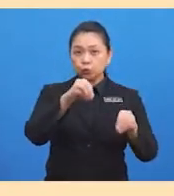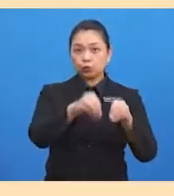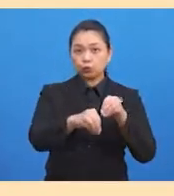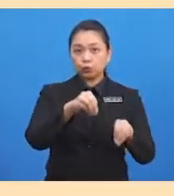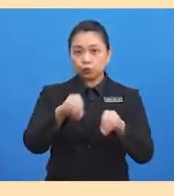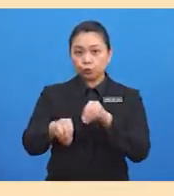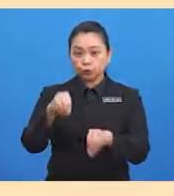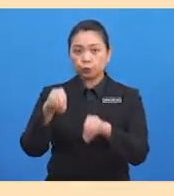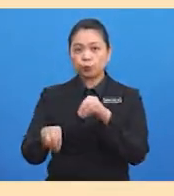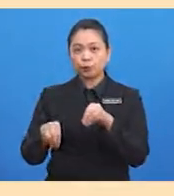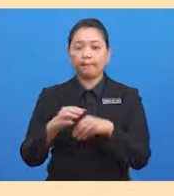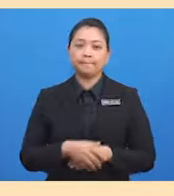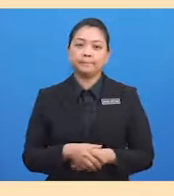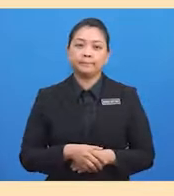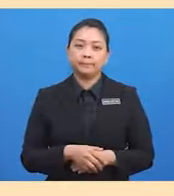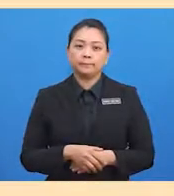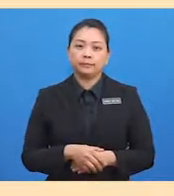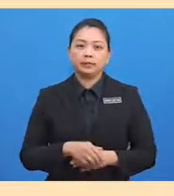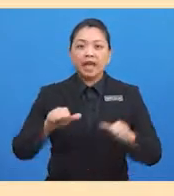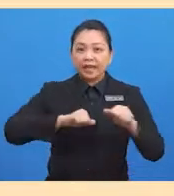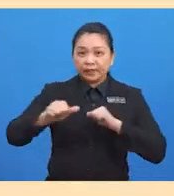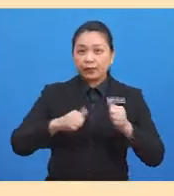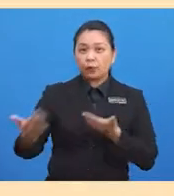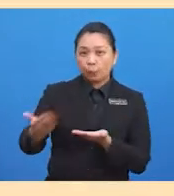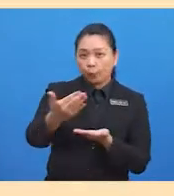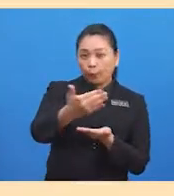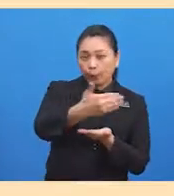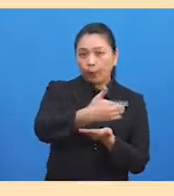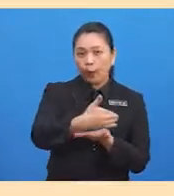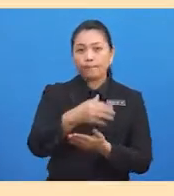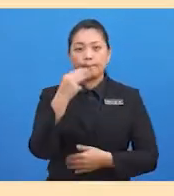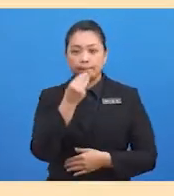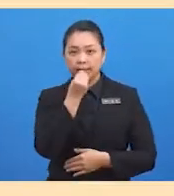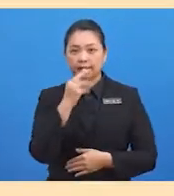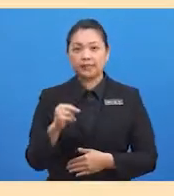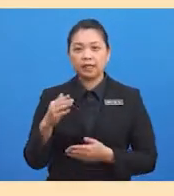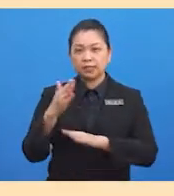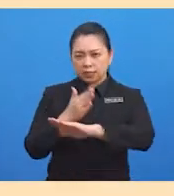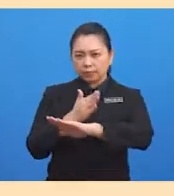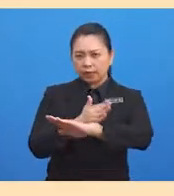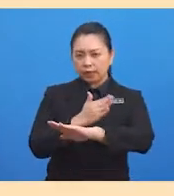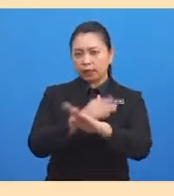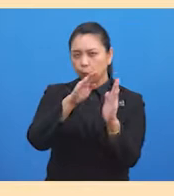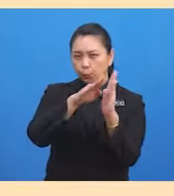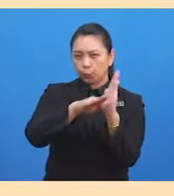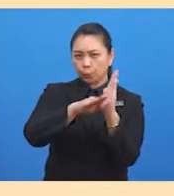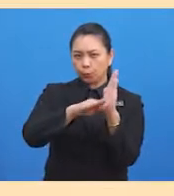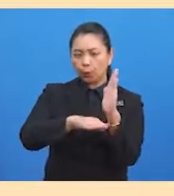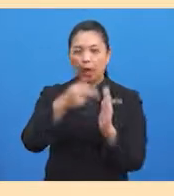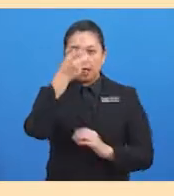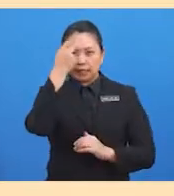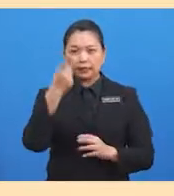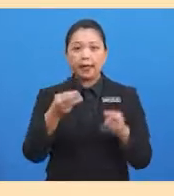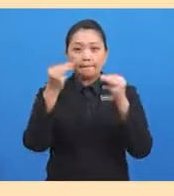pengumpulan makanan semakin berkurangan kerana manusia Zaman ini telah menghasilkan